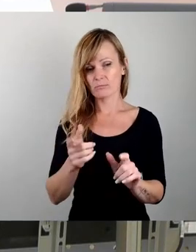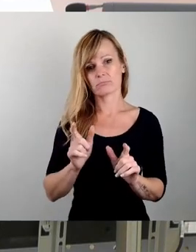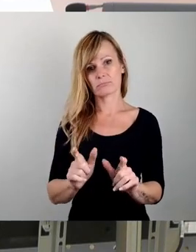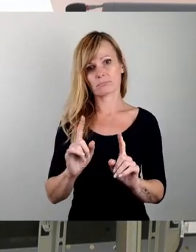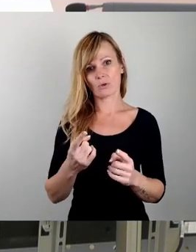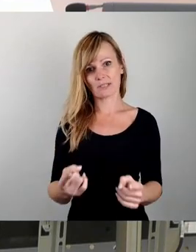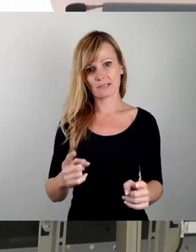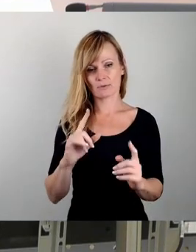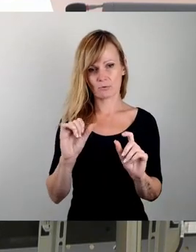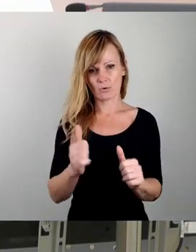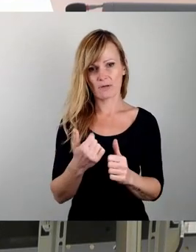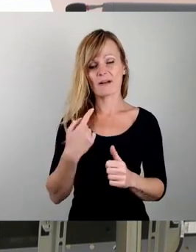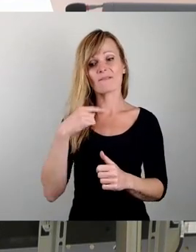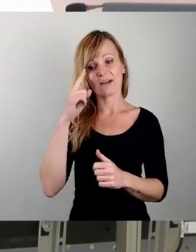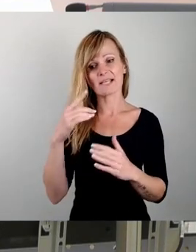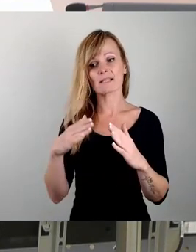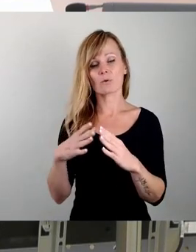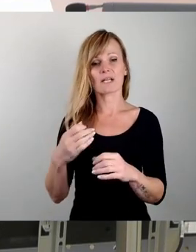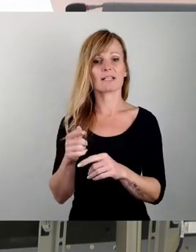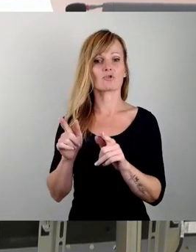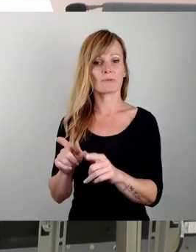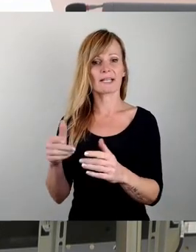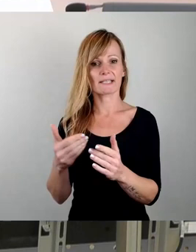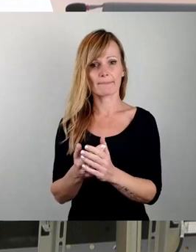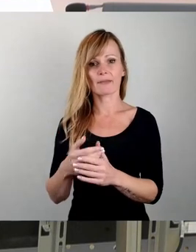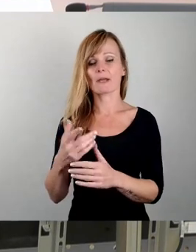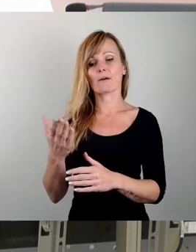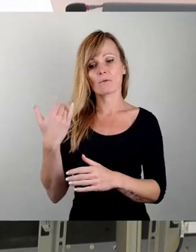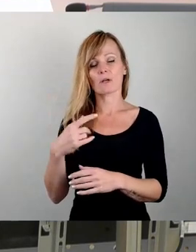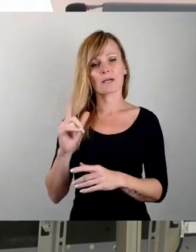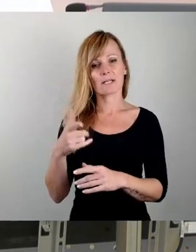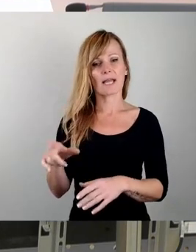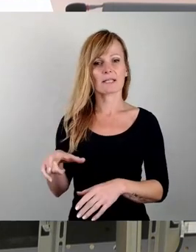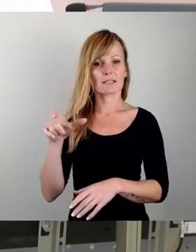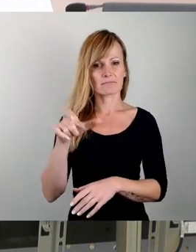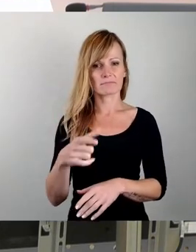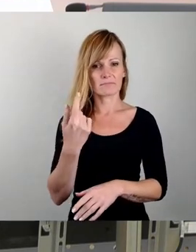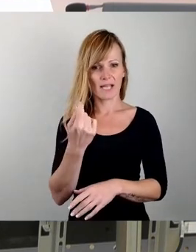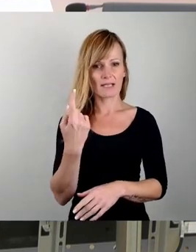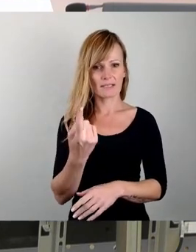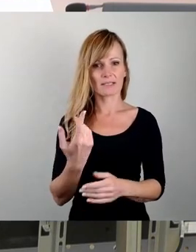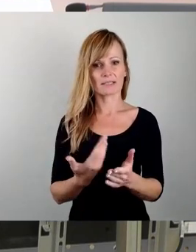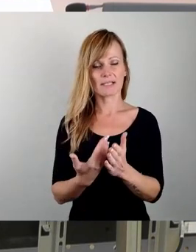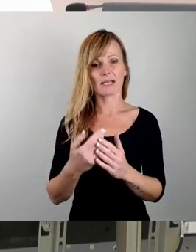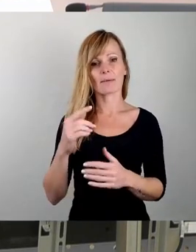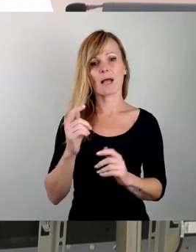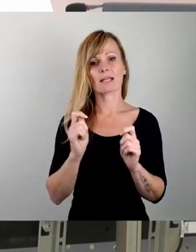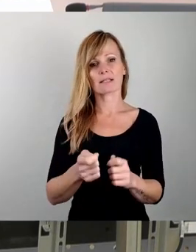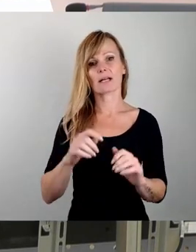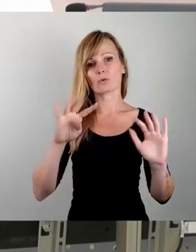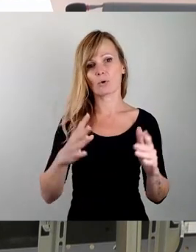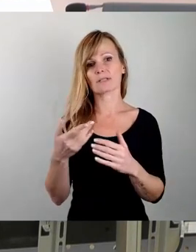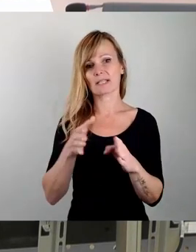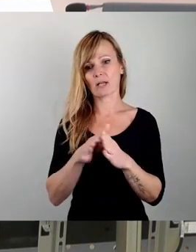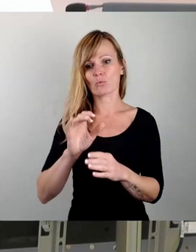gibt. Wir wissen, dass es auch zunächst kein Geld gegeben hat. Deswegen unser Antrag vom 9.1. noch mal modifiziert unter dem